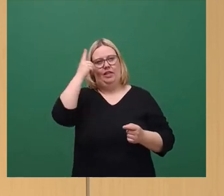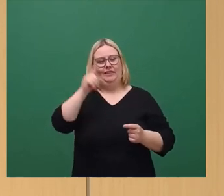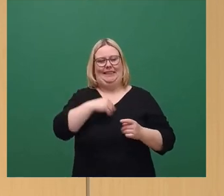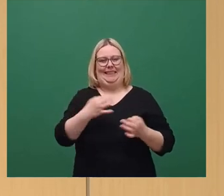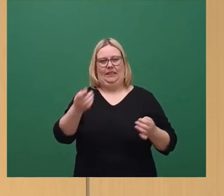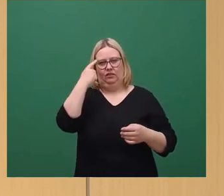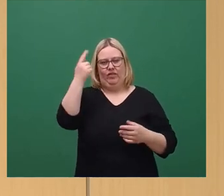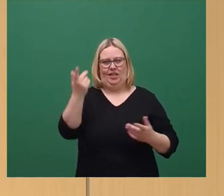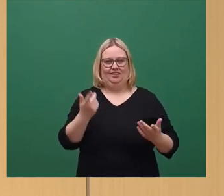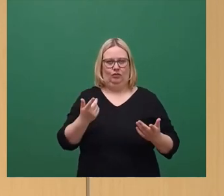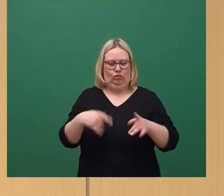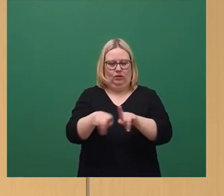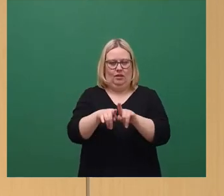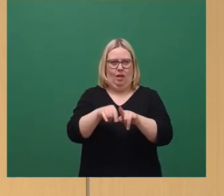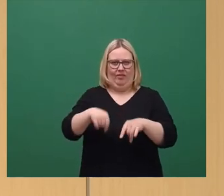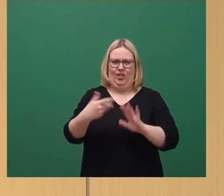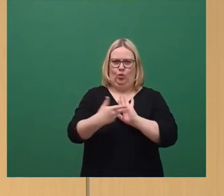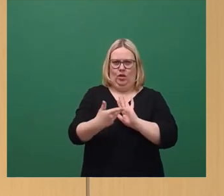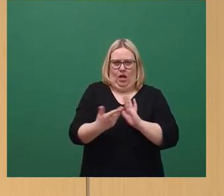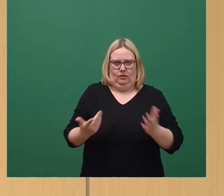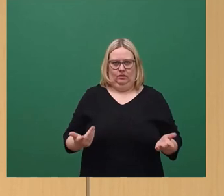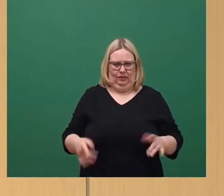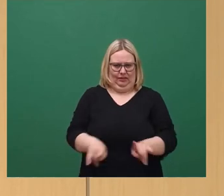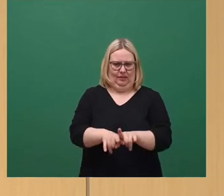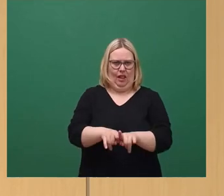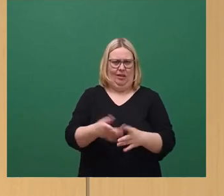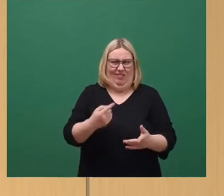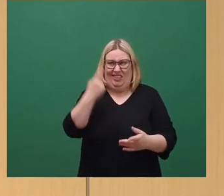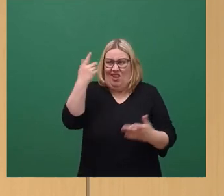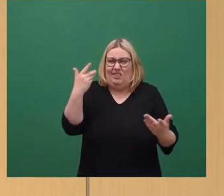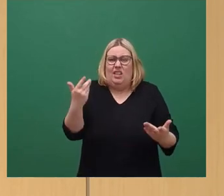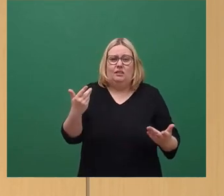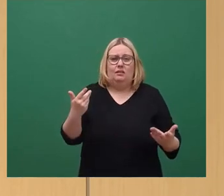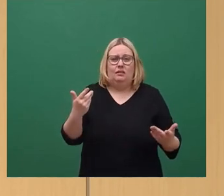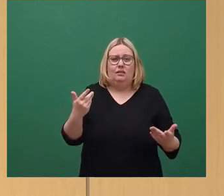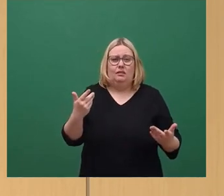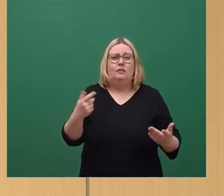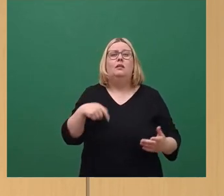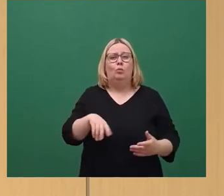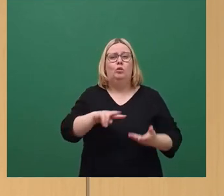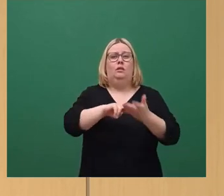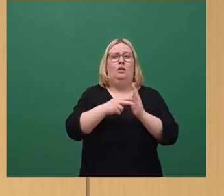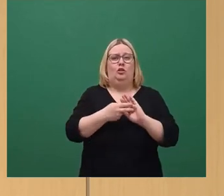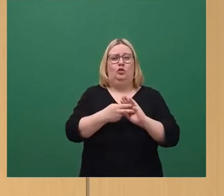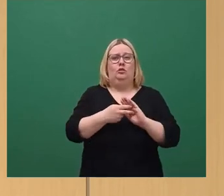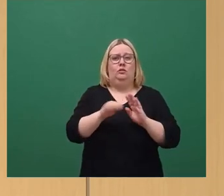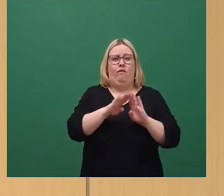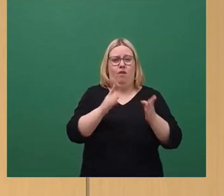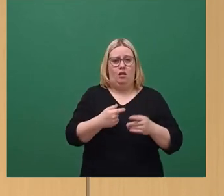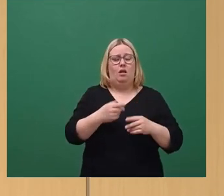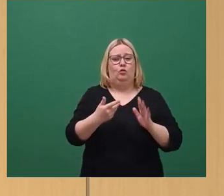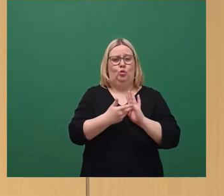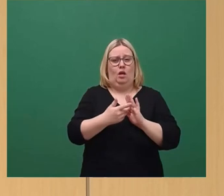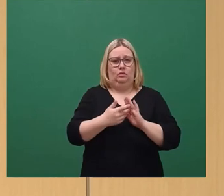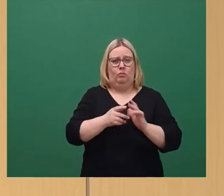Und genauso geht es uns mit dem Gutachten. Was wissen wir denn überhaupt? Die TWD hat ein Gutachten beauftragt. Warum? Weil sie die